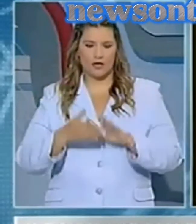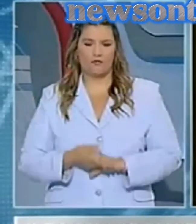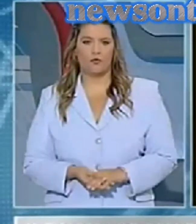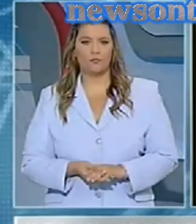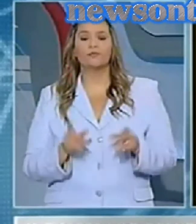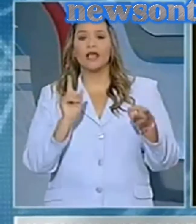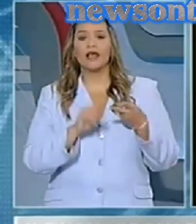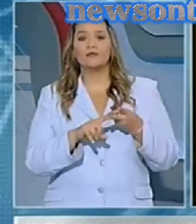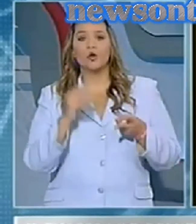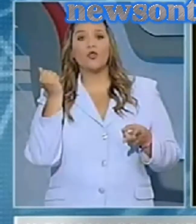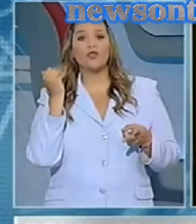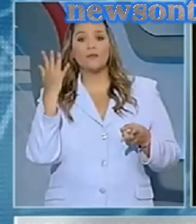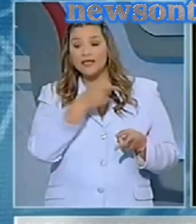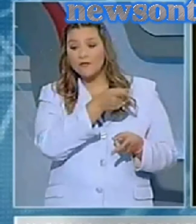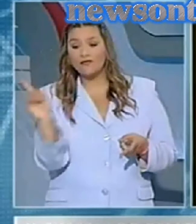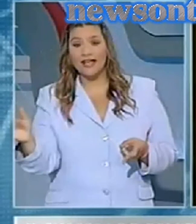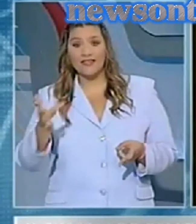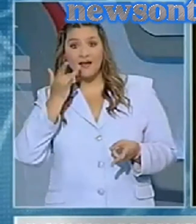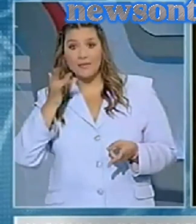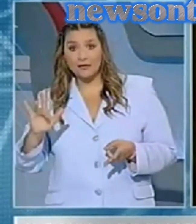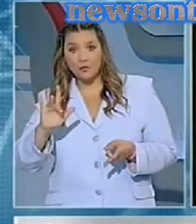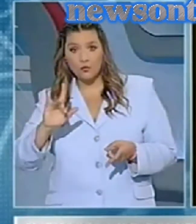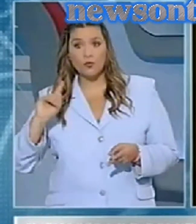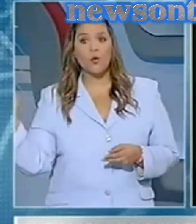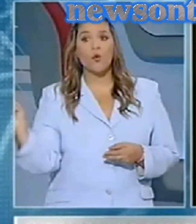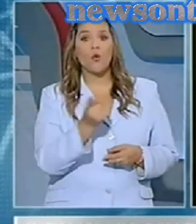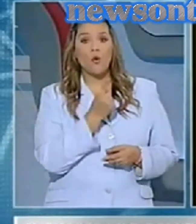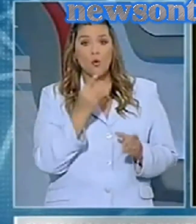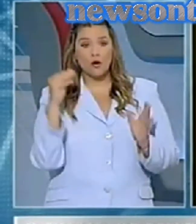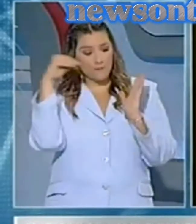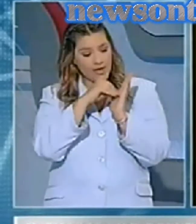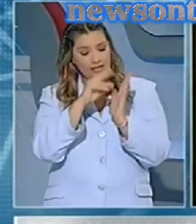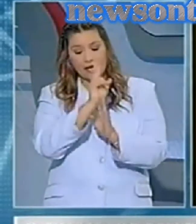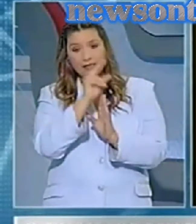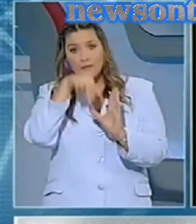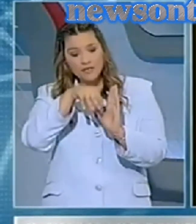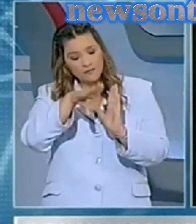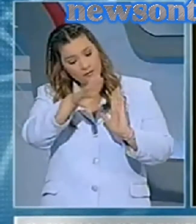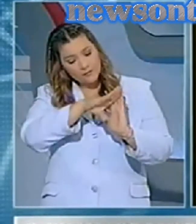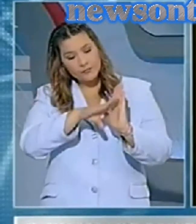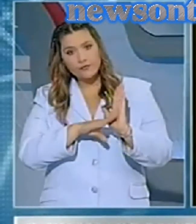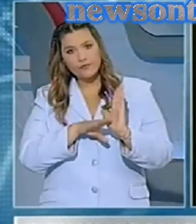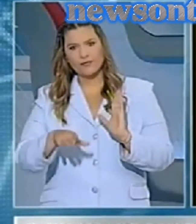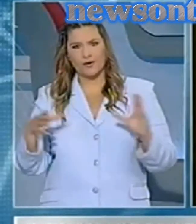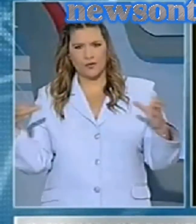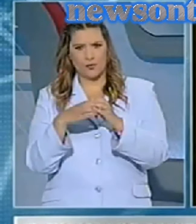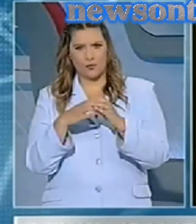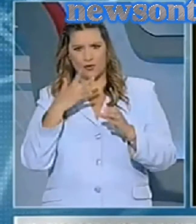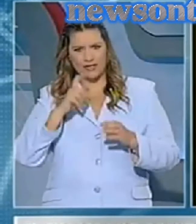πιστεύω ότι θα παραιτηθούν όλοι όσοι έχουν περιληφθεί στα ψηφοδέλτια αυτού του μορφώματος,